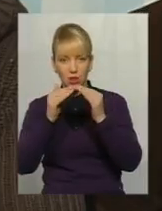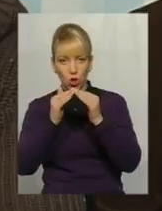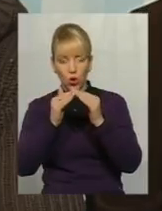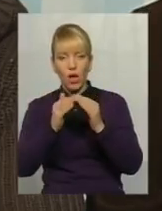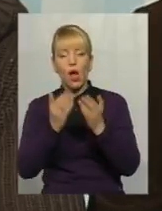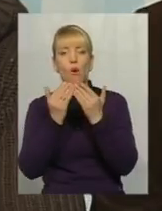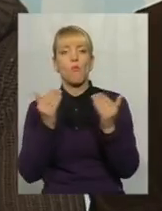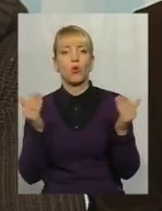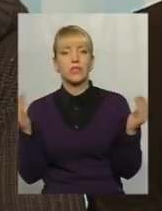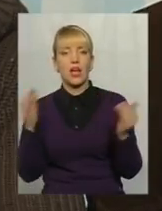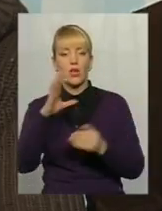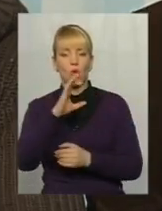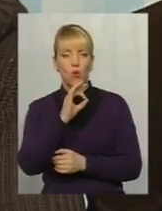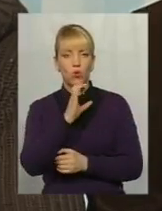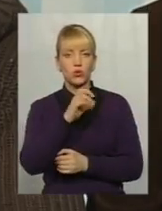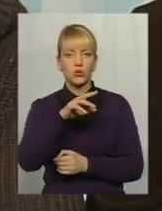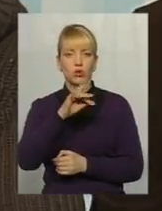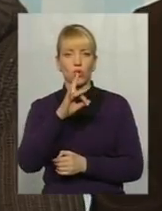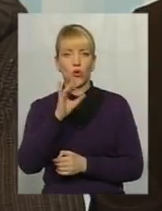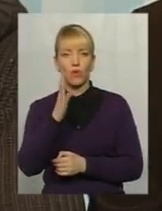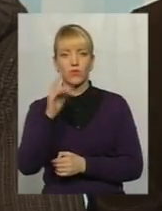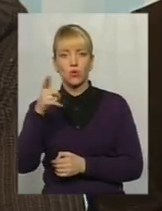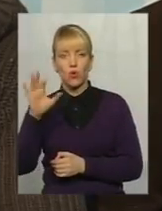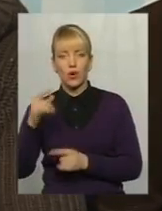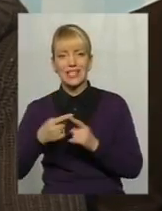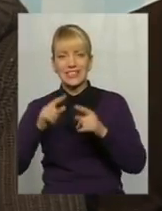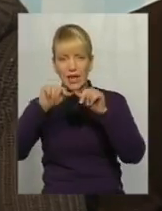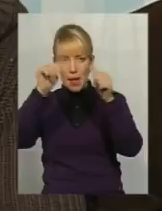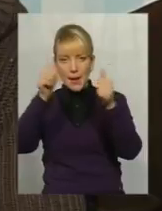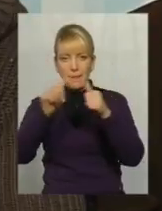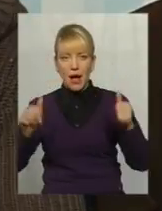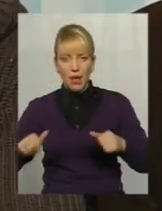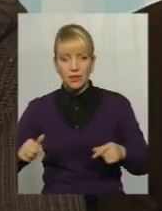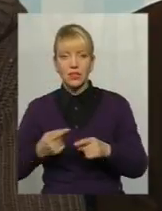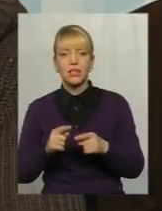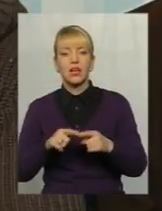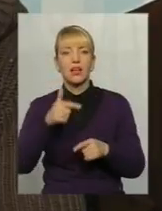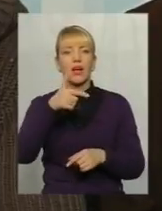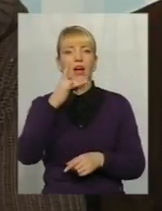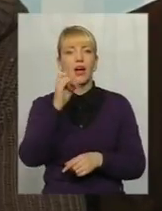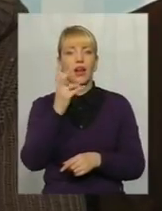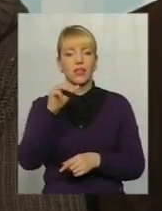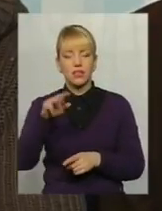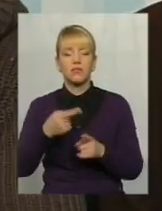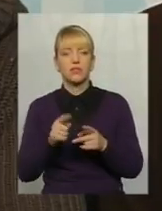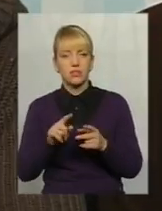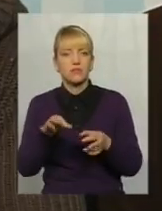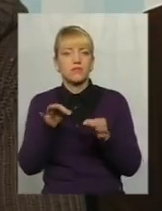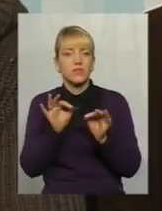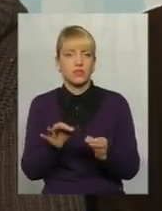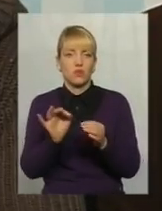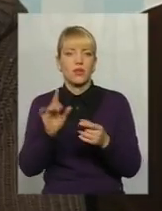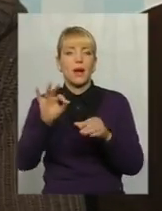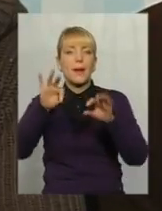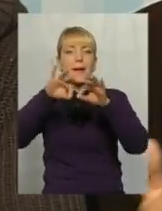І оцей пам'ятник Миколи Островському з граніту, він дійсно мистецький витр, вони його залишили. І спілкуючись в Шепетівці з